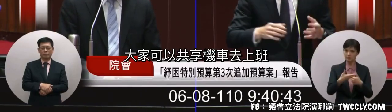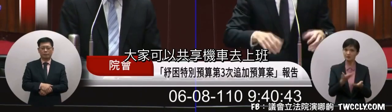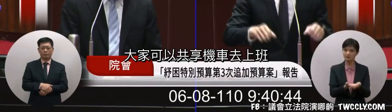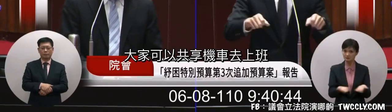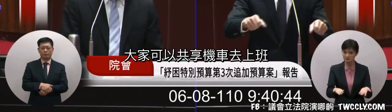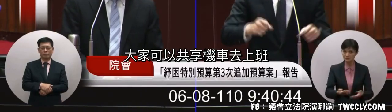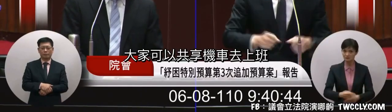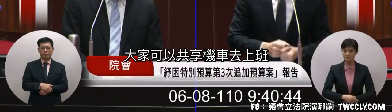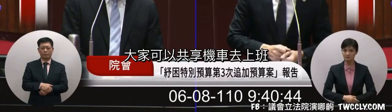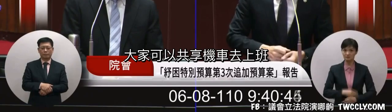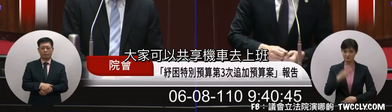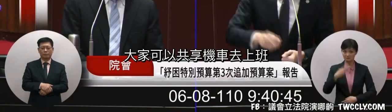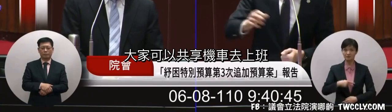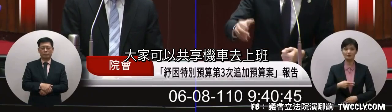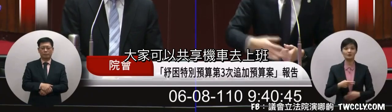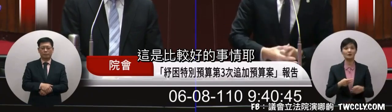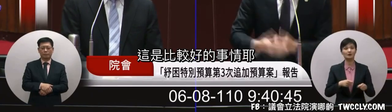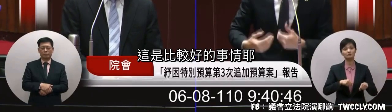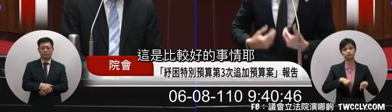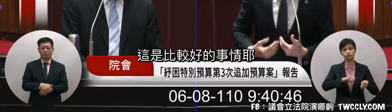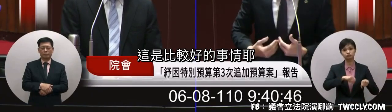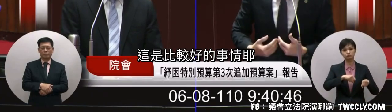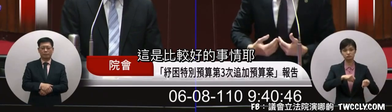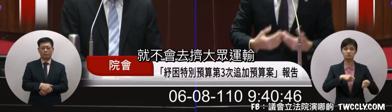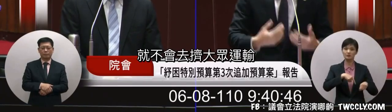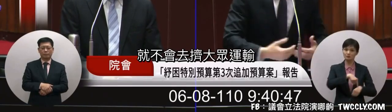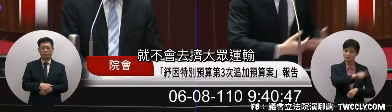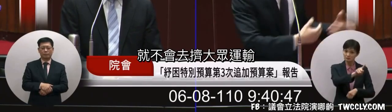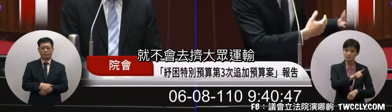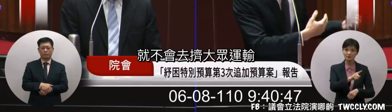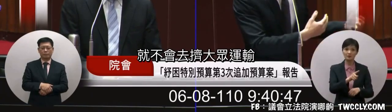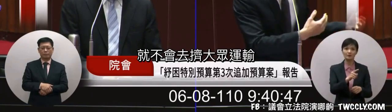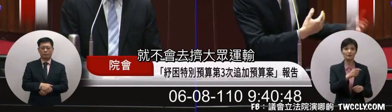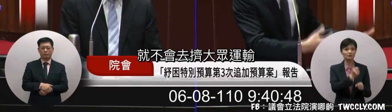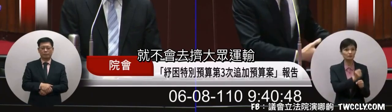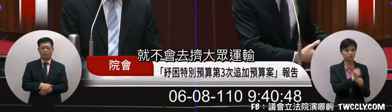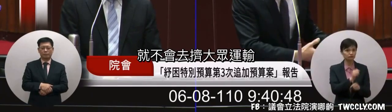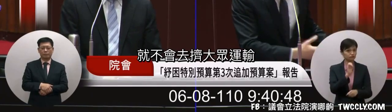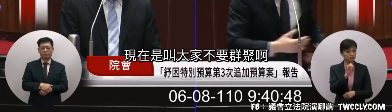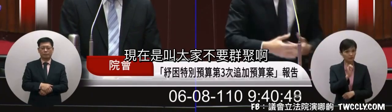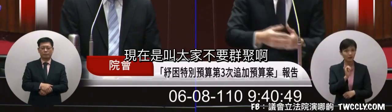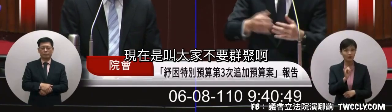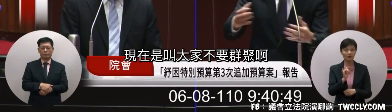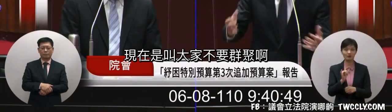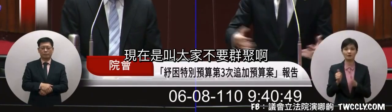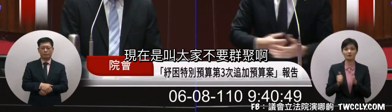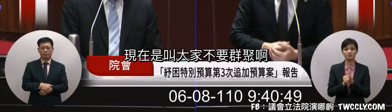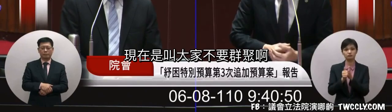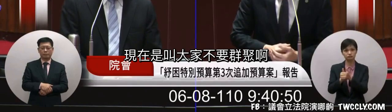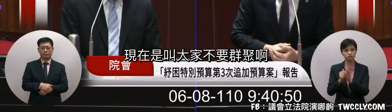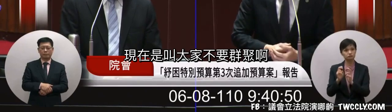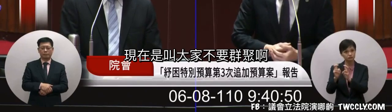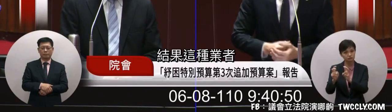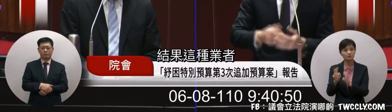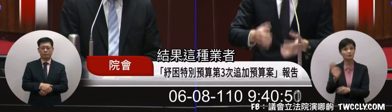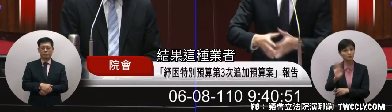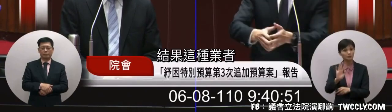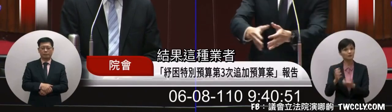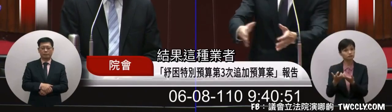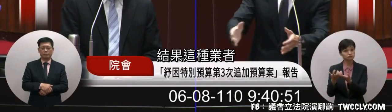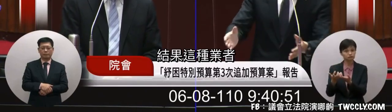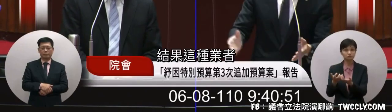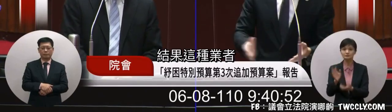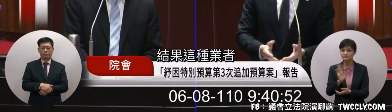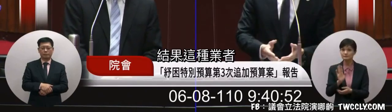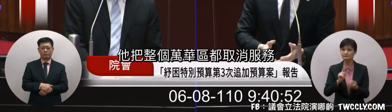大家可以供應機車去上班這是比較好的事情這就不會去租這個台重文書我們現在是叫大家不要租做好結果